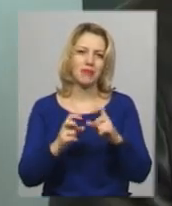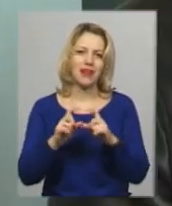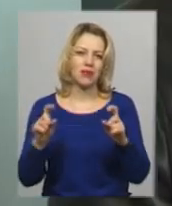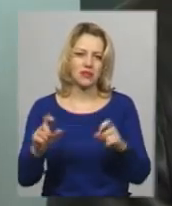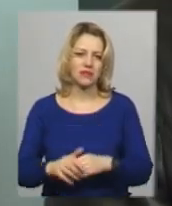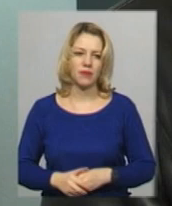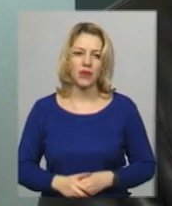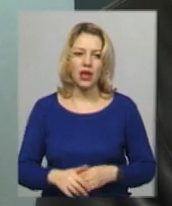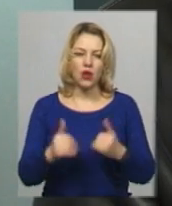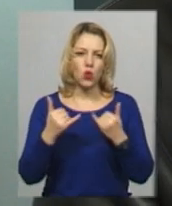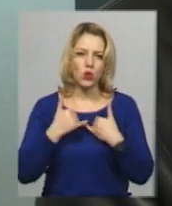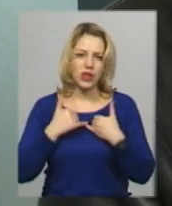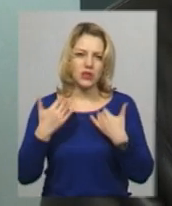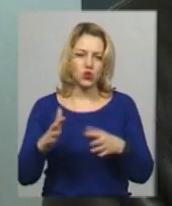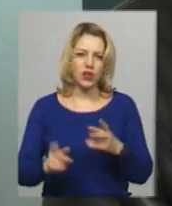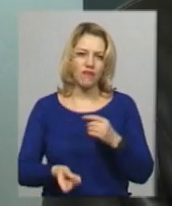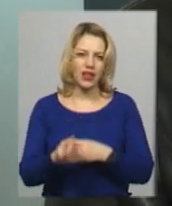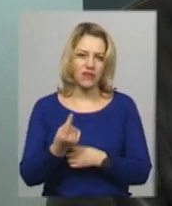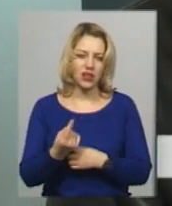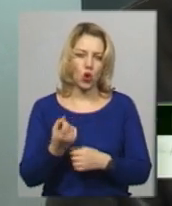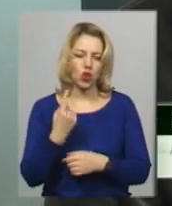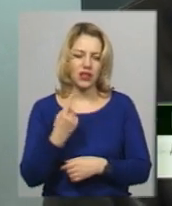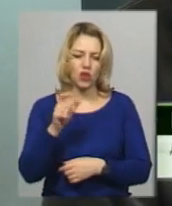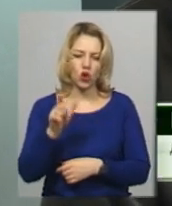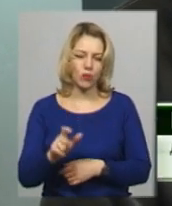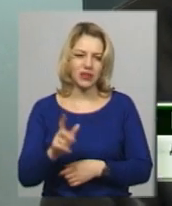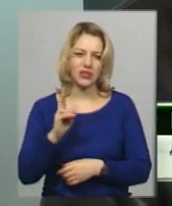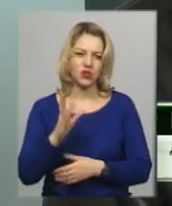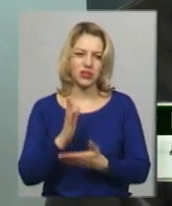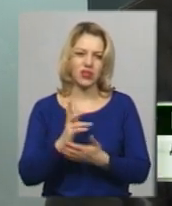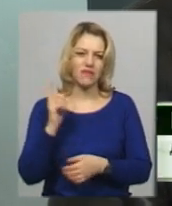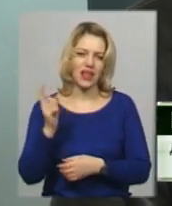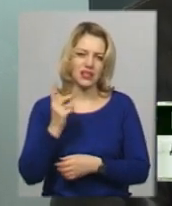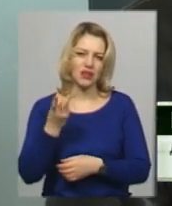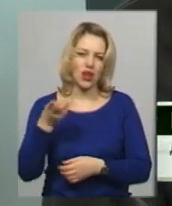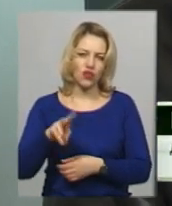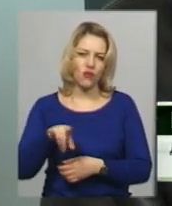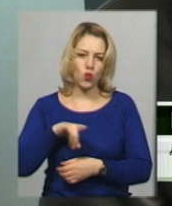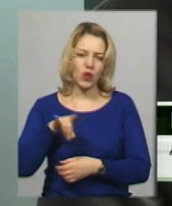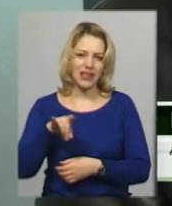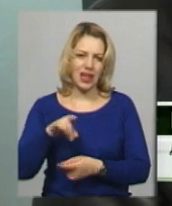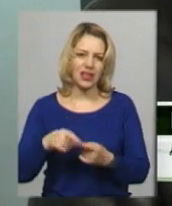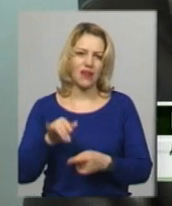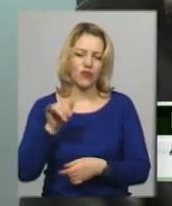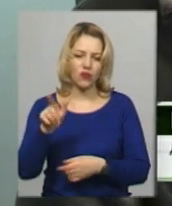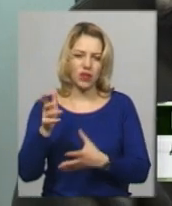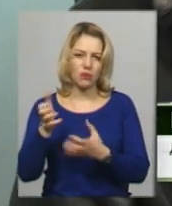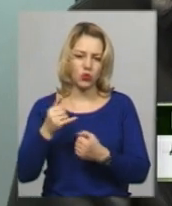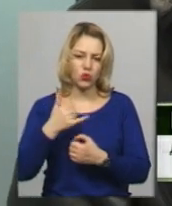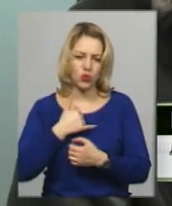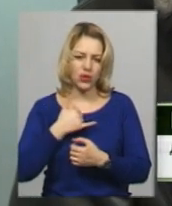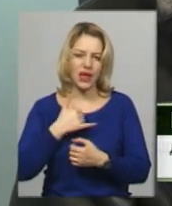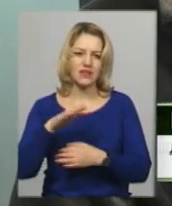Вона вже виявив один громадянин, який є власниками двох літаків, і вони вже беруть в в аренду